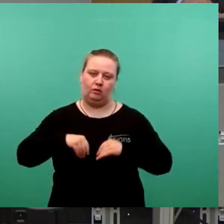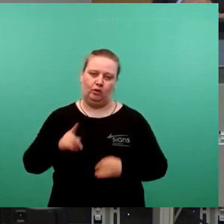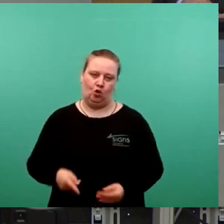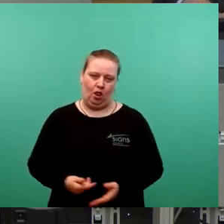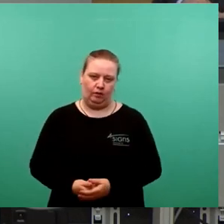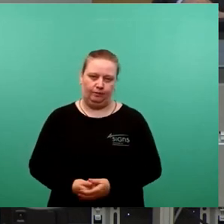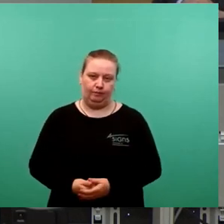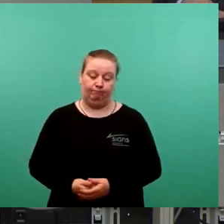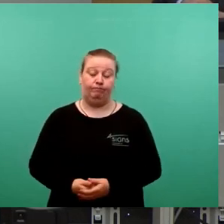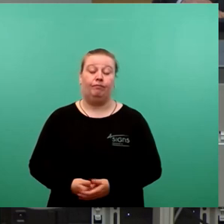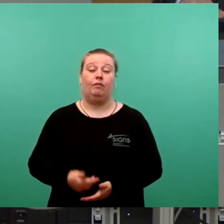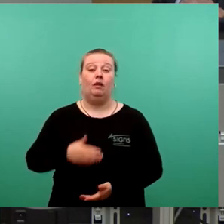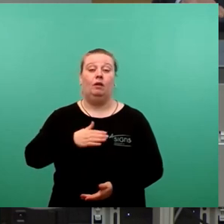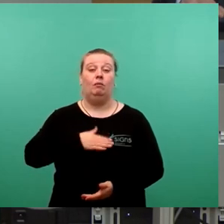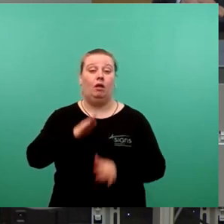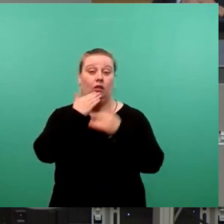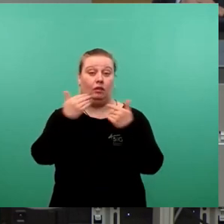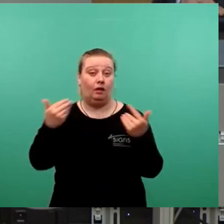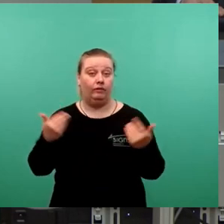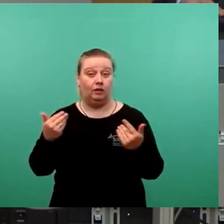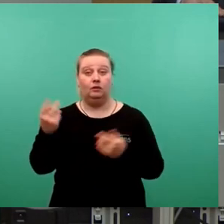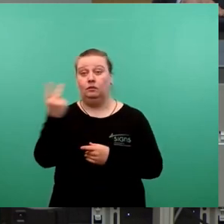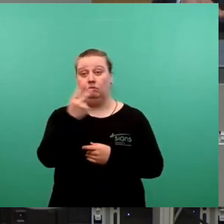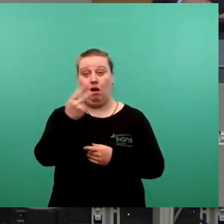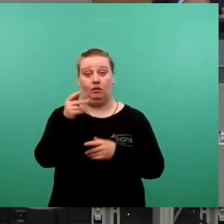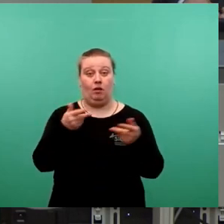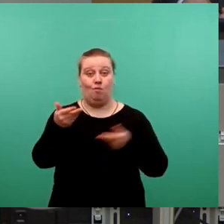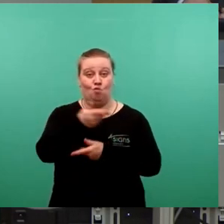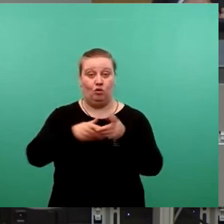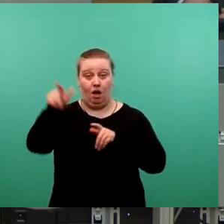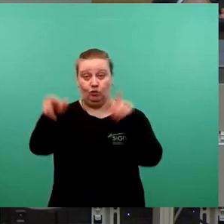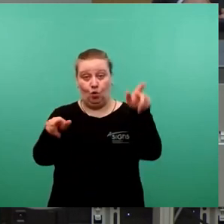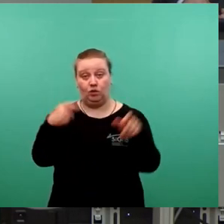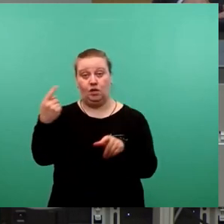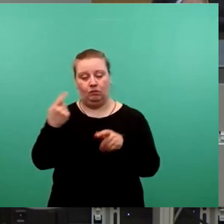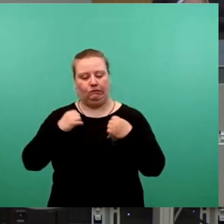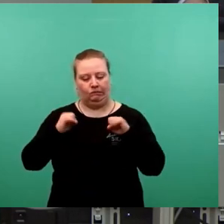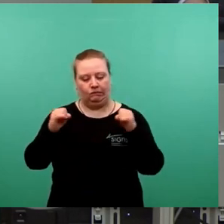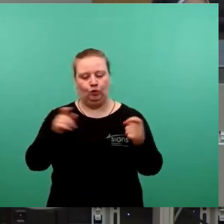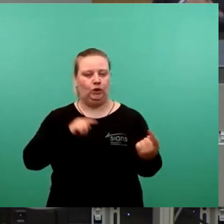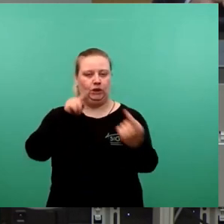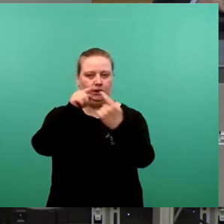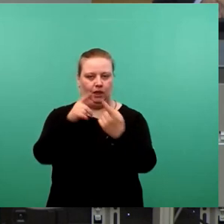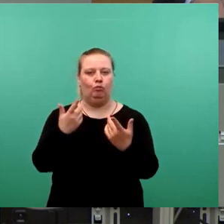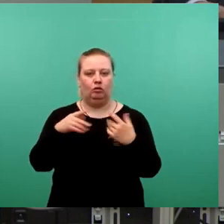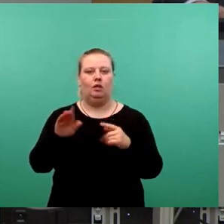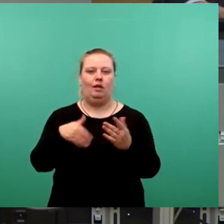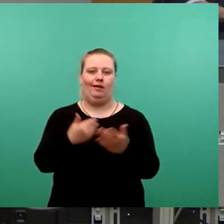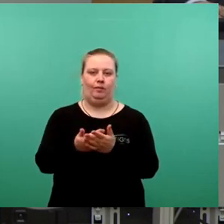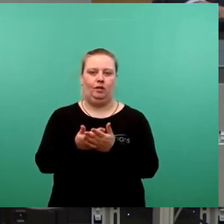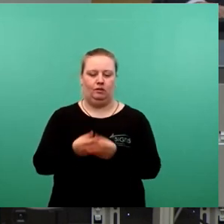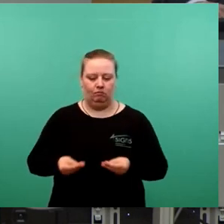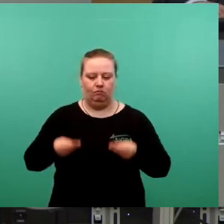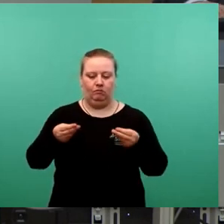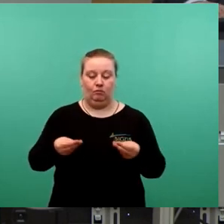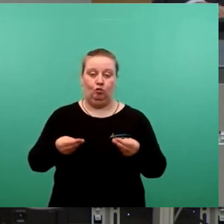Mein besonderer Dank gilt den beiden Moderatoren, die mit Einsatz und zielorientiert dieses Ergebnis in so kurzer